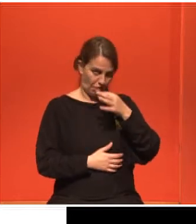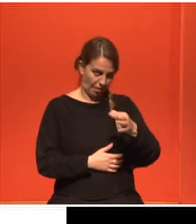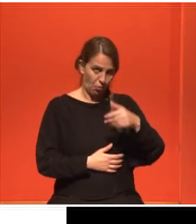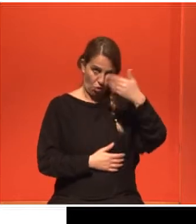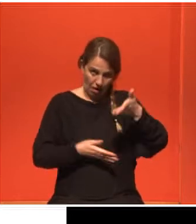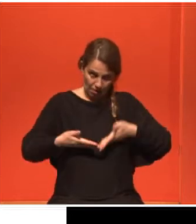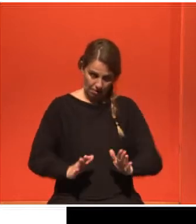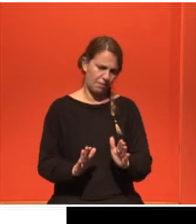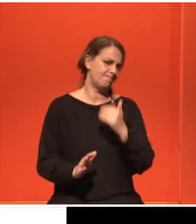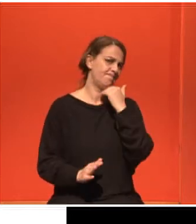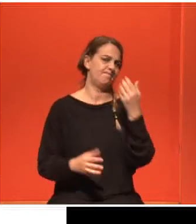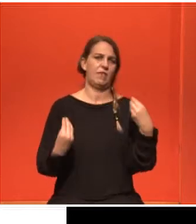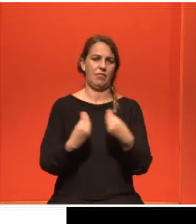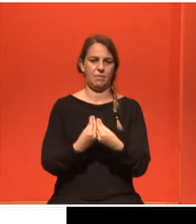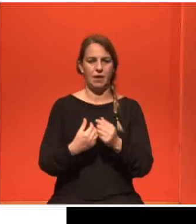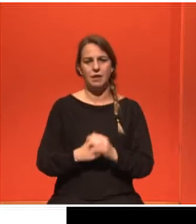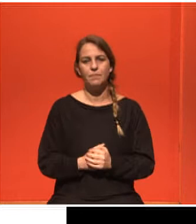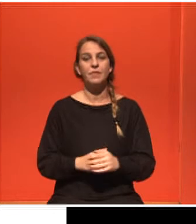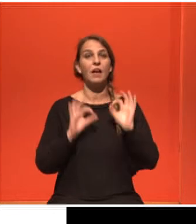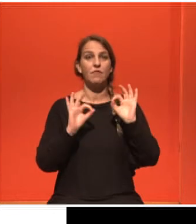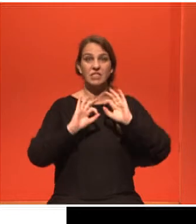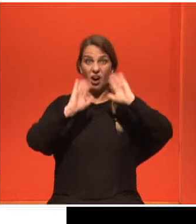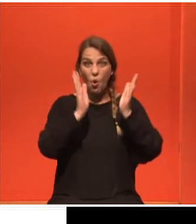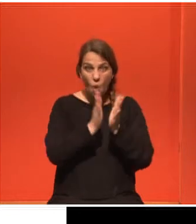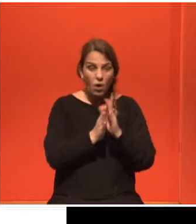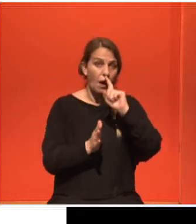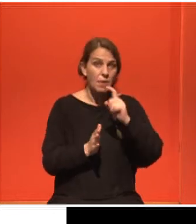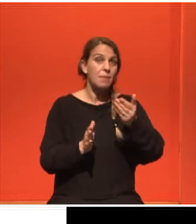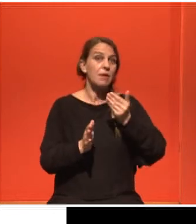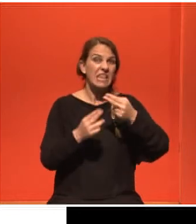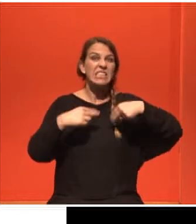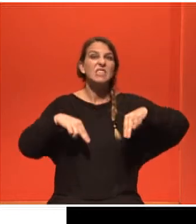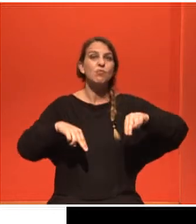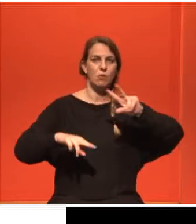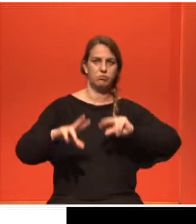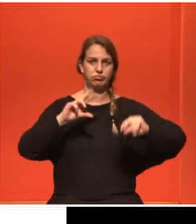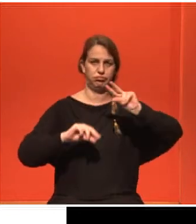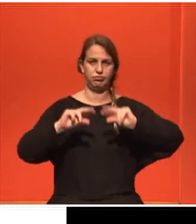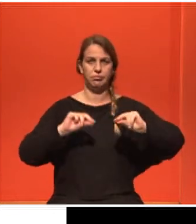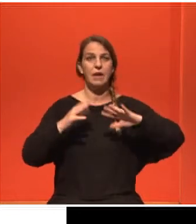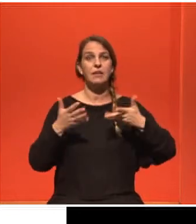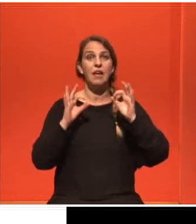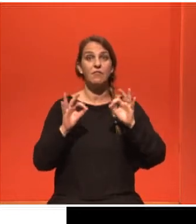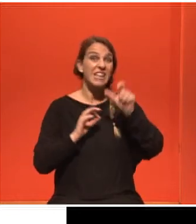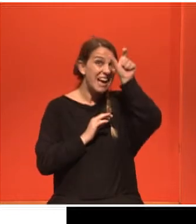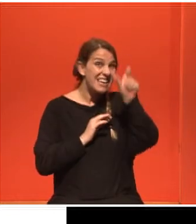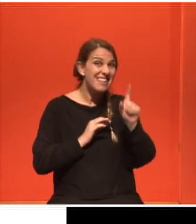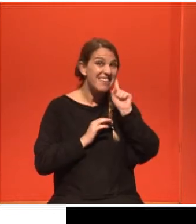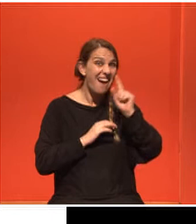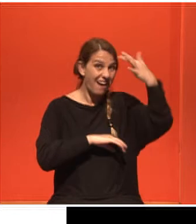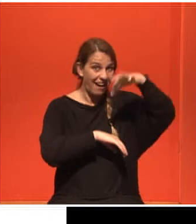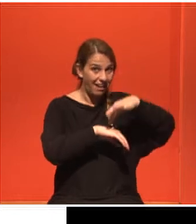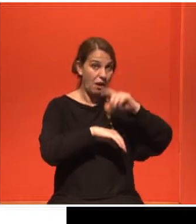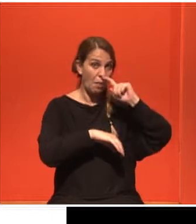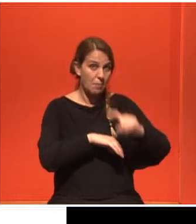συζητιούνται όλα αυτά τα περιστατικά στους ογκολογικά συμβούλια και πολύ σημαντικό πρέπει να έχουμε πλήρη ενημέρωση και συγκατάθεση της ασθενούς.